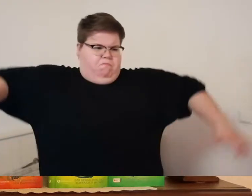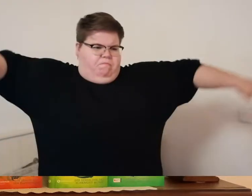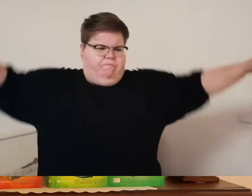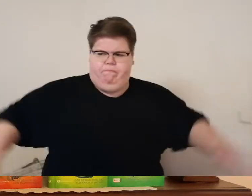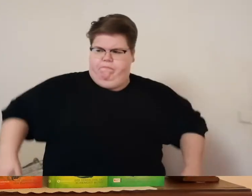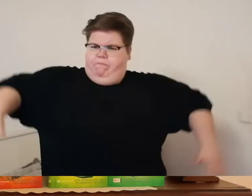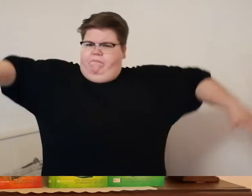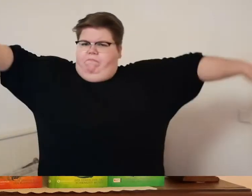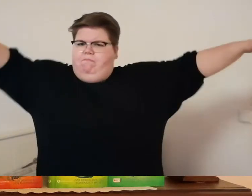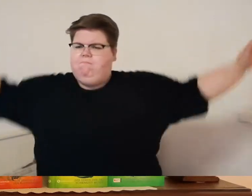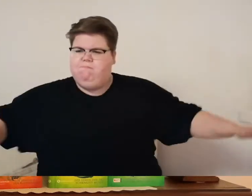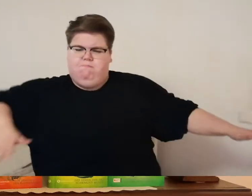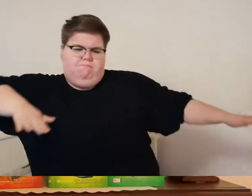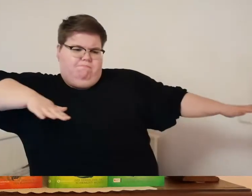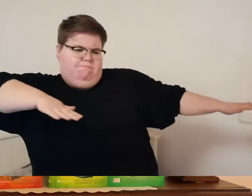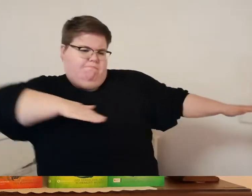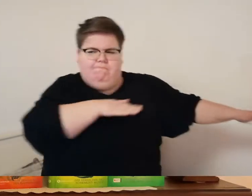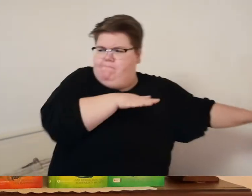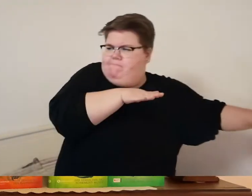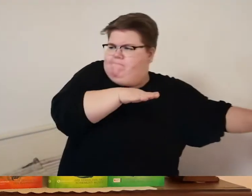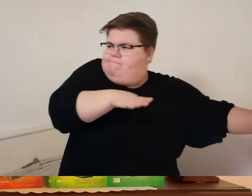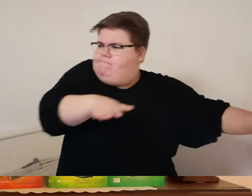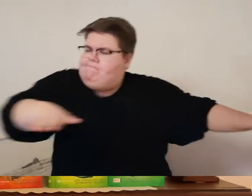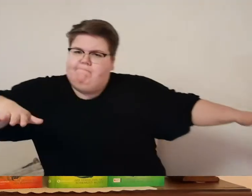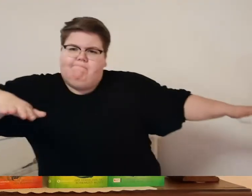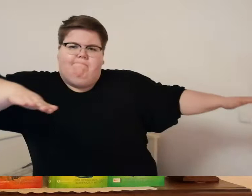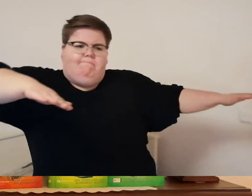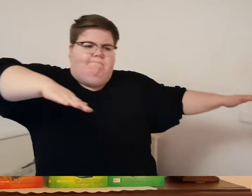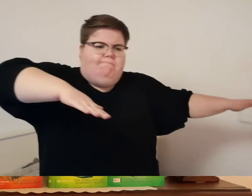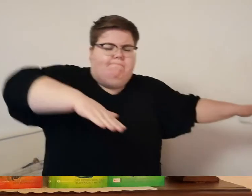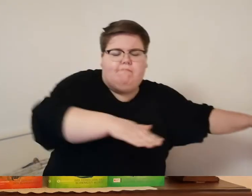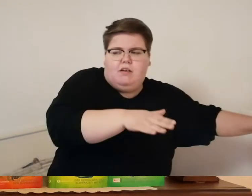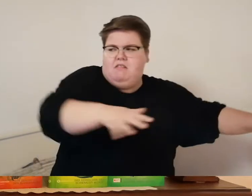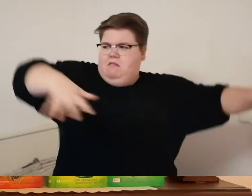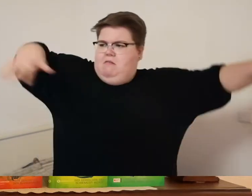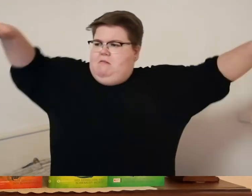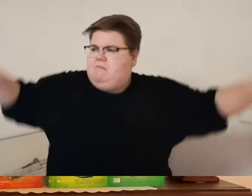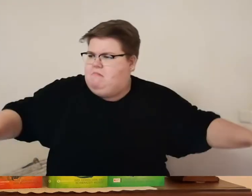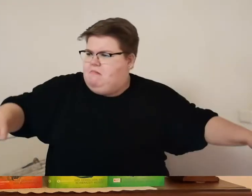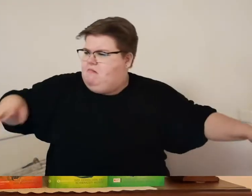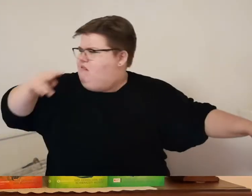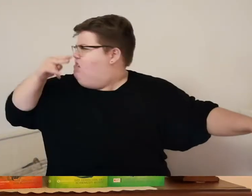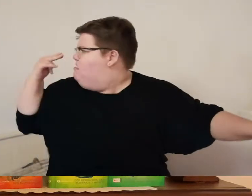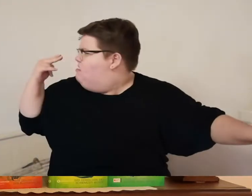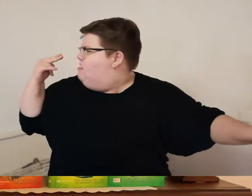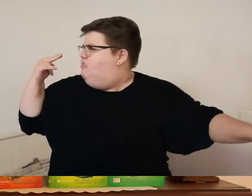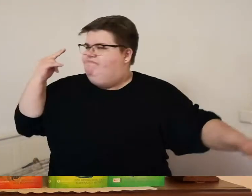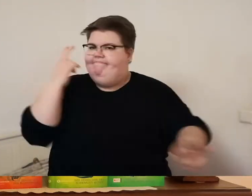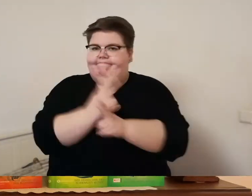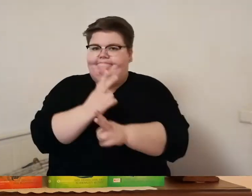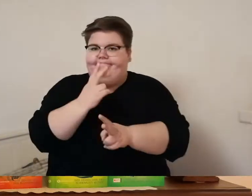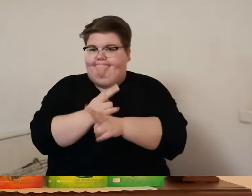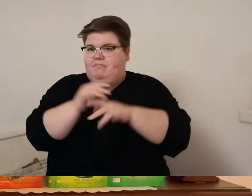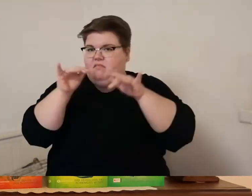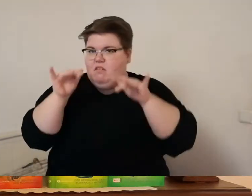den bergspitzen herum als auch das nichts half landete er wieder auf dem felsen er senkte die flügel und